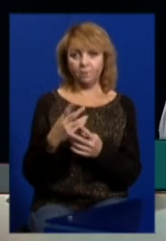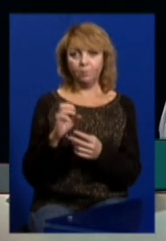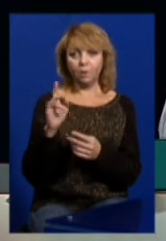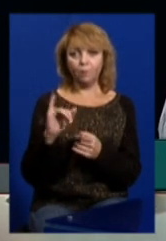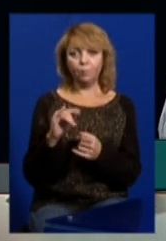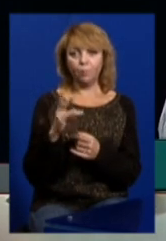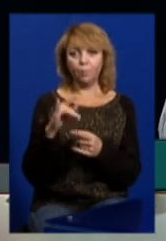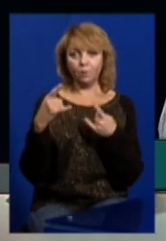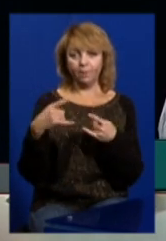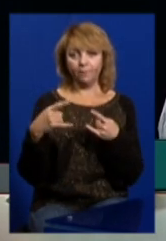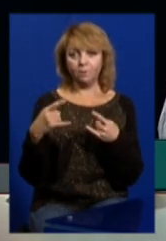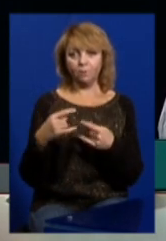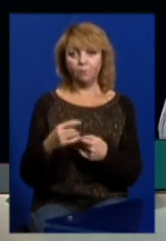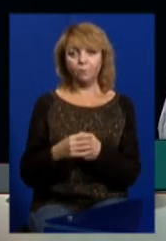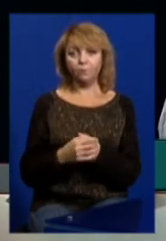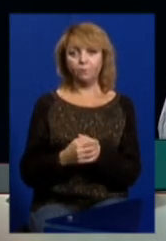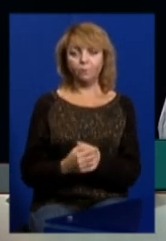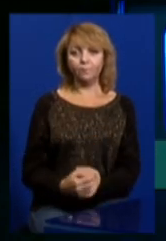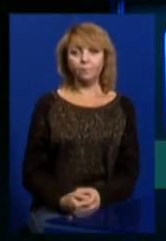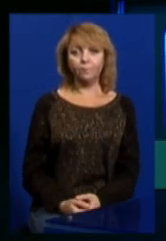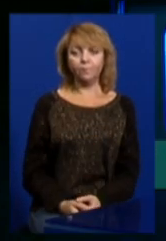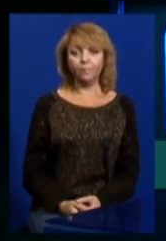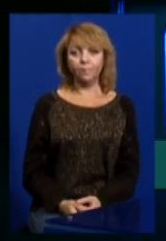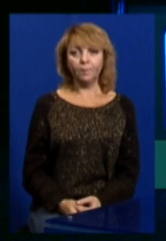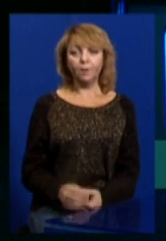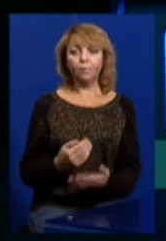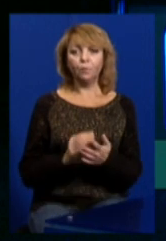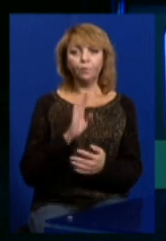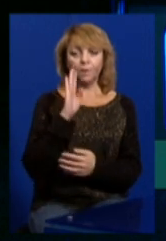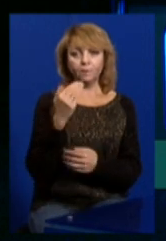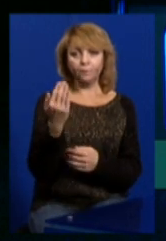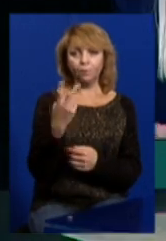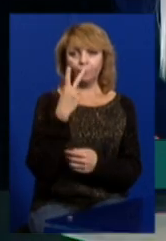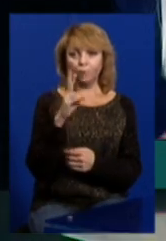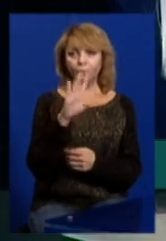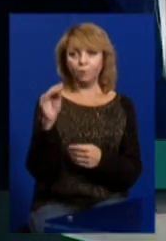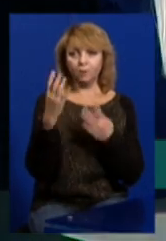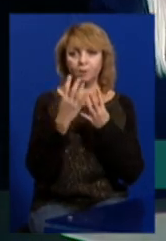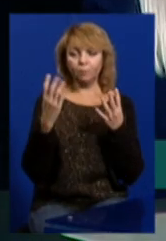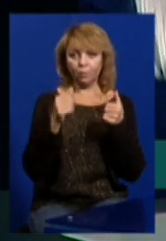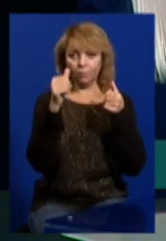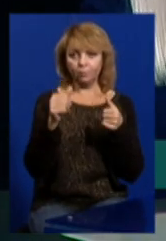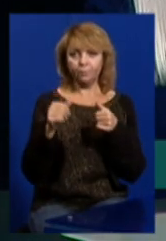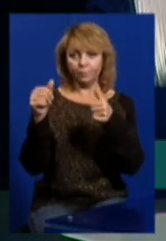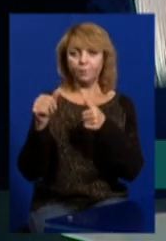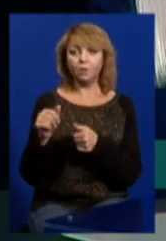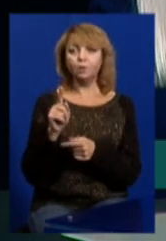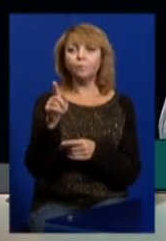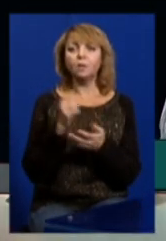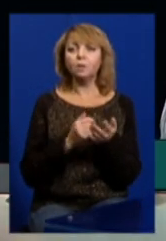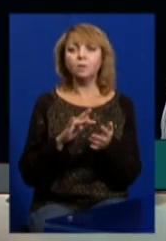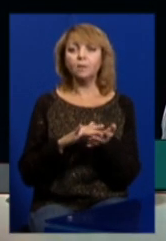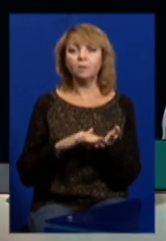депутата по телевізору. І от вранці ви побачили, що це оплеєно, далі, що далі? викликав поліцію.